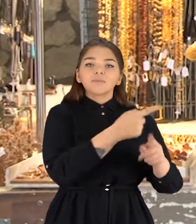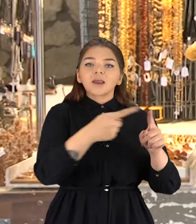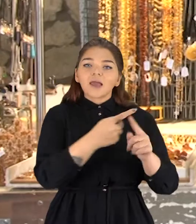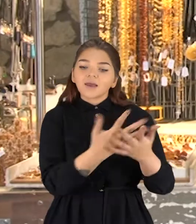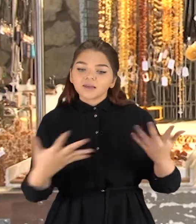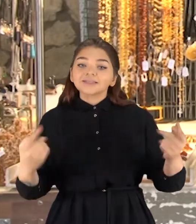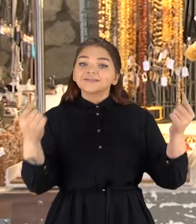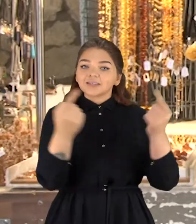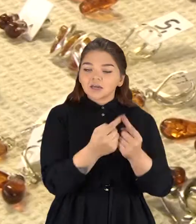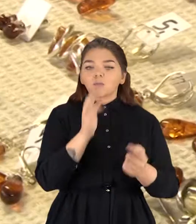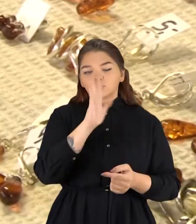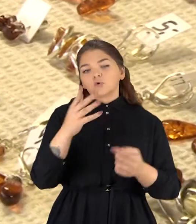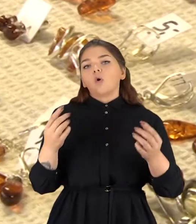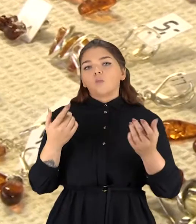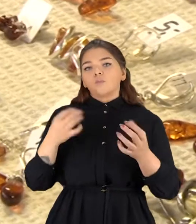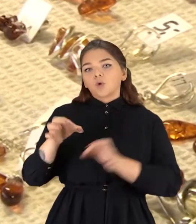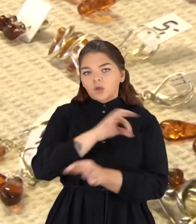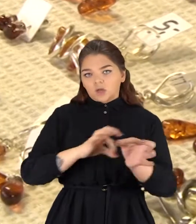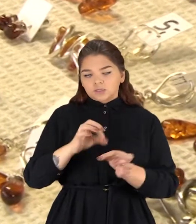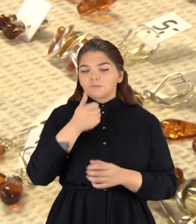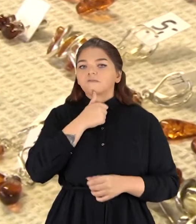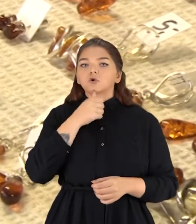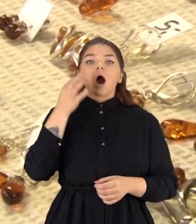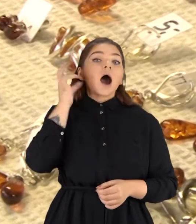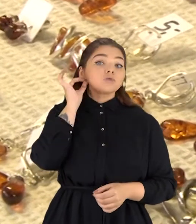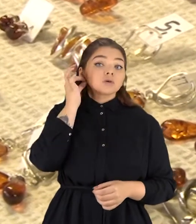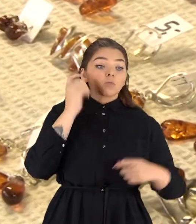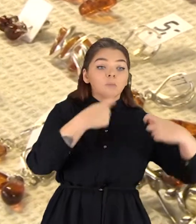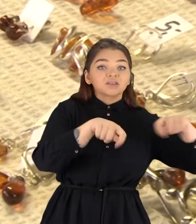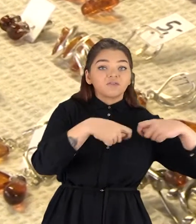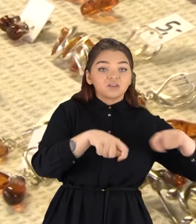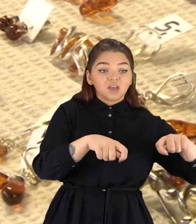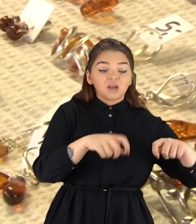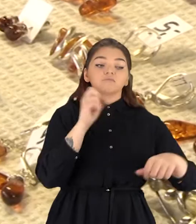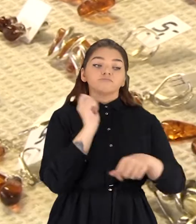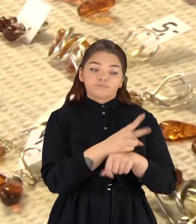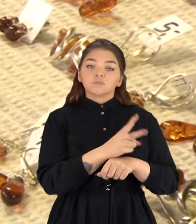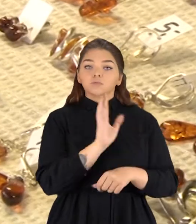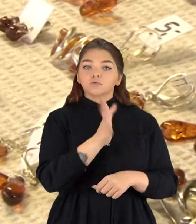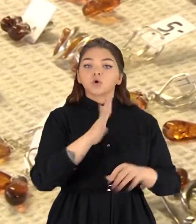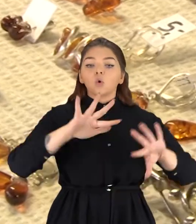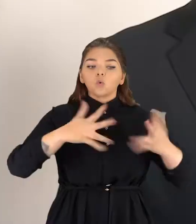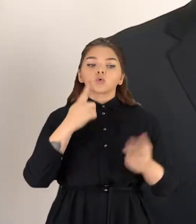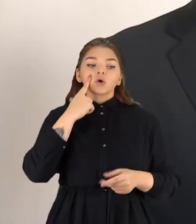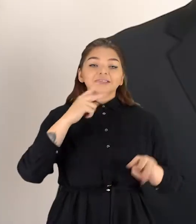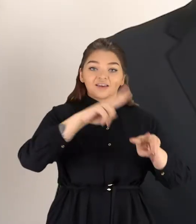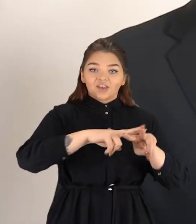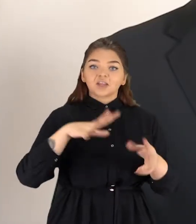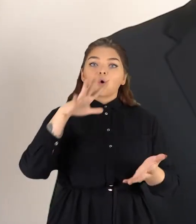parengtas projektas. Esaus karų pardavėjai nuo čia bus vėjami lauk, jei jų vietą pretenduos tautodailininkas.